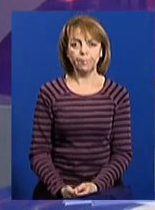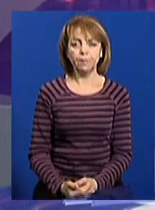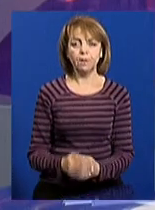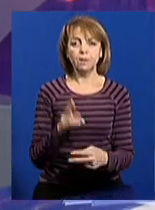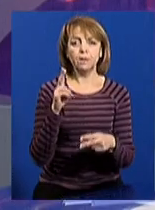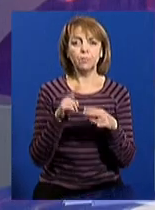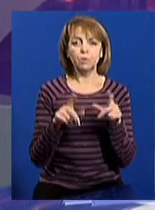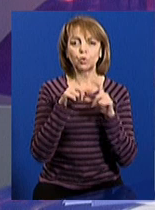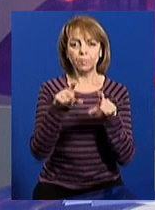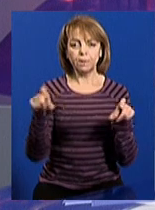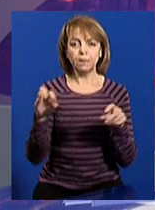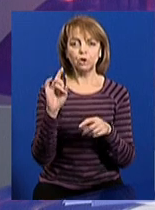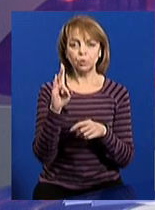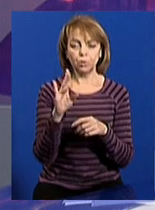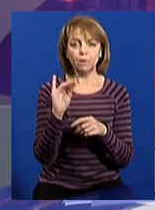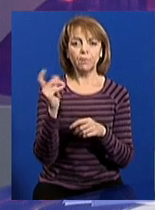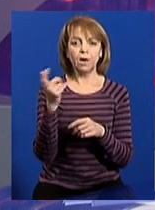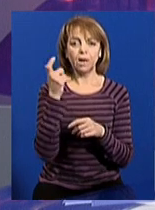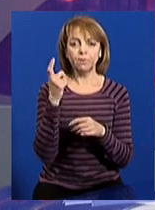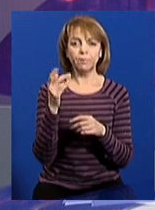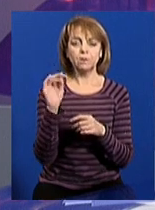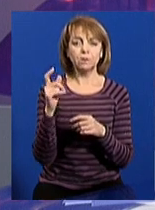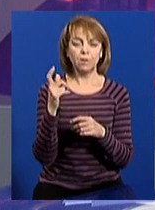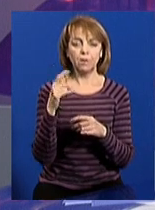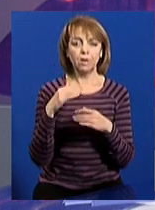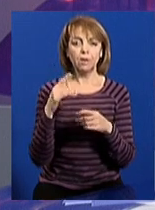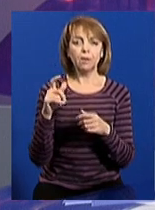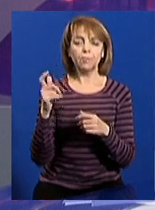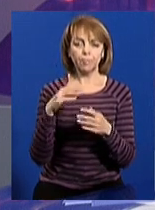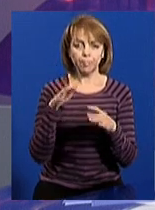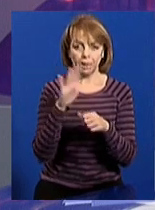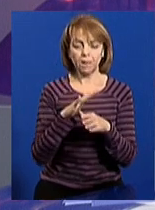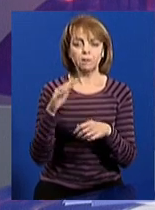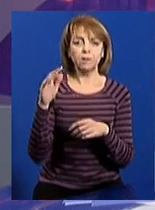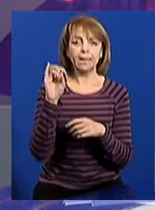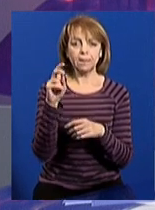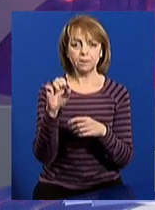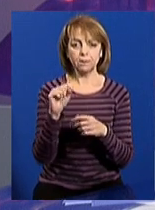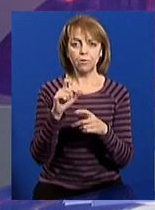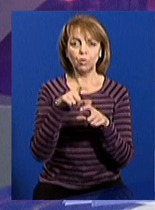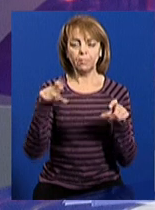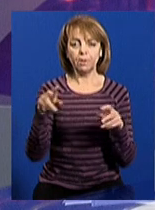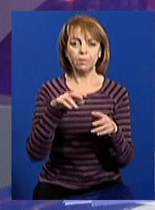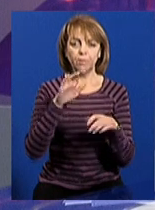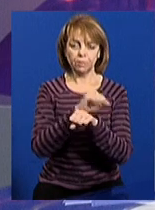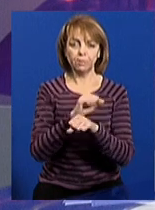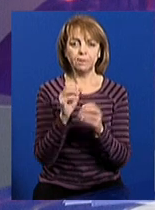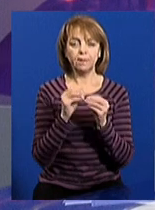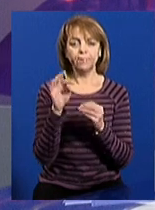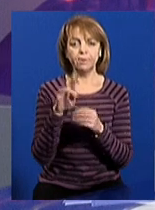Завершать опалювальний сезон і у Харкові. За розпорядженням міського голови Геннадія Кернеса опалення вимкнуть 10 квітня.